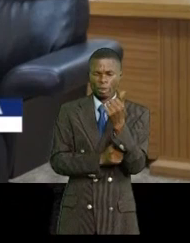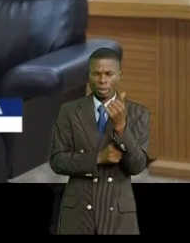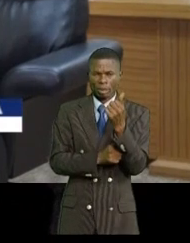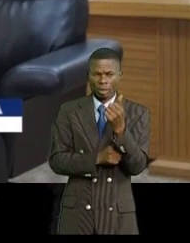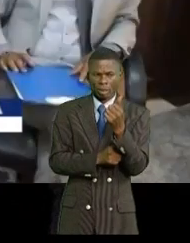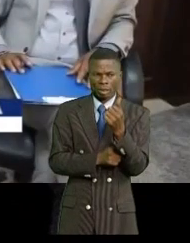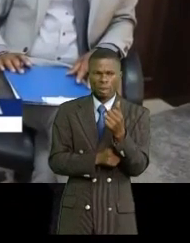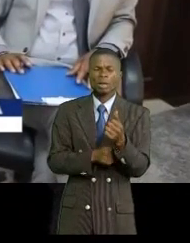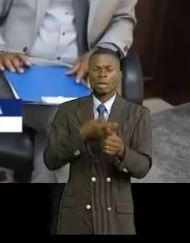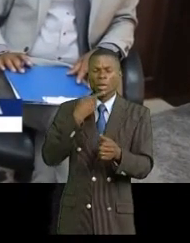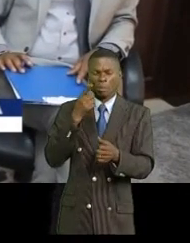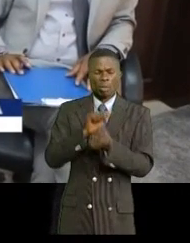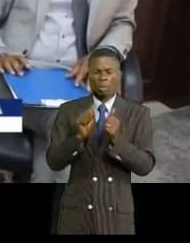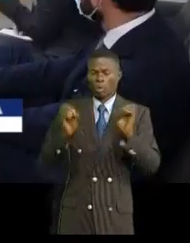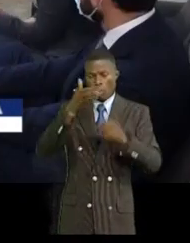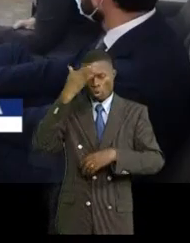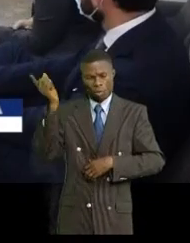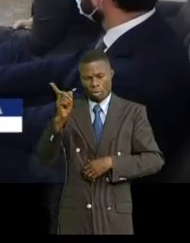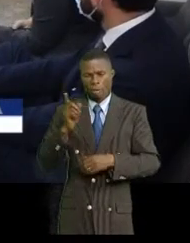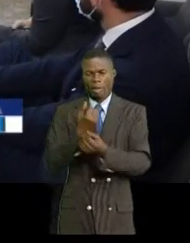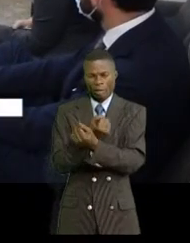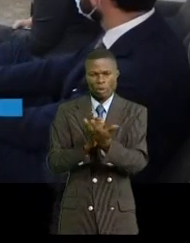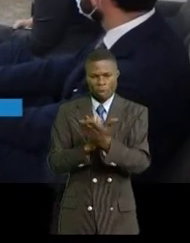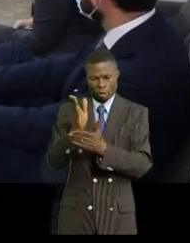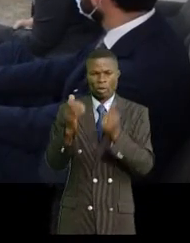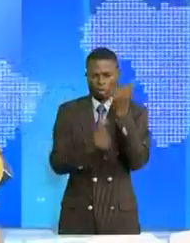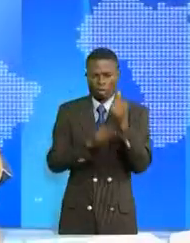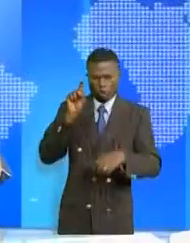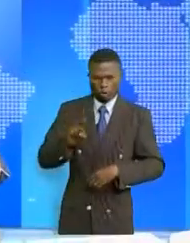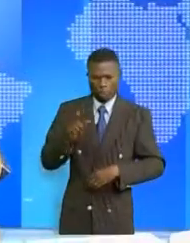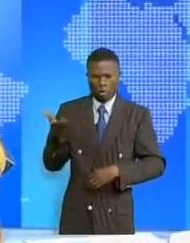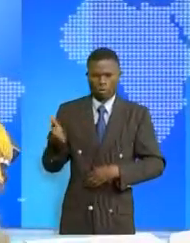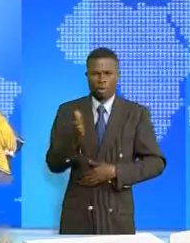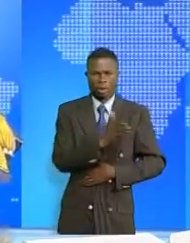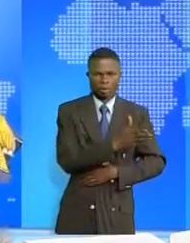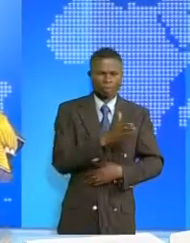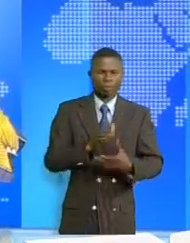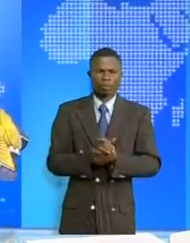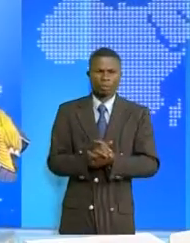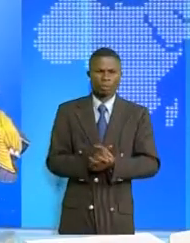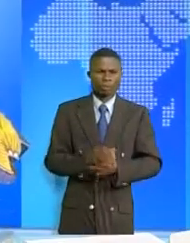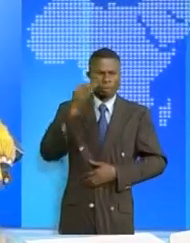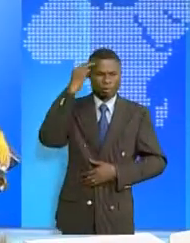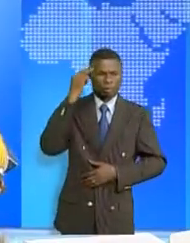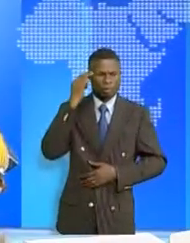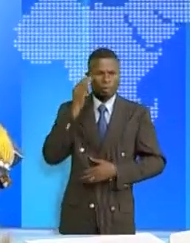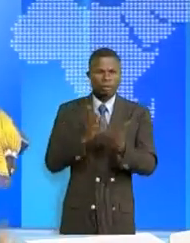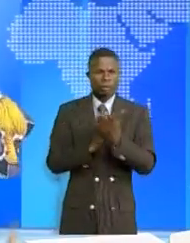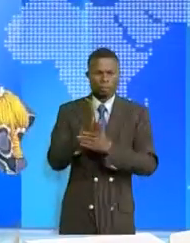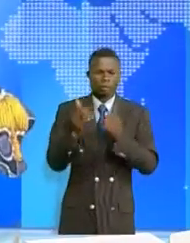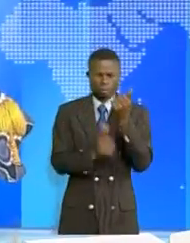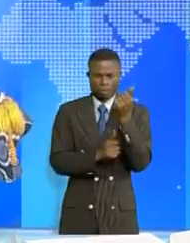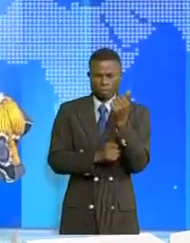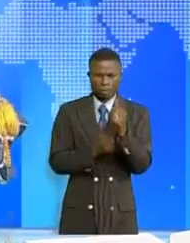pour qu'en toutes circonstances, les droits humains soient respectés. Les ministres des droits humains, Albert Puehla.